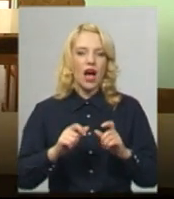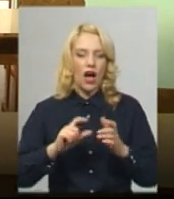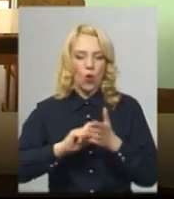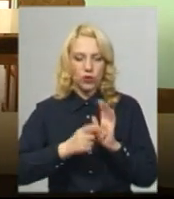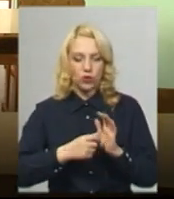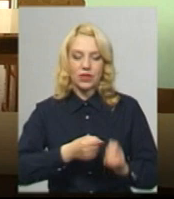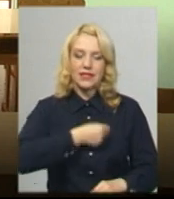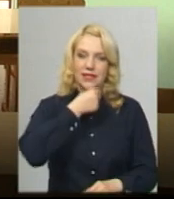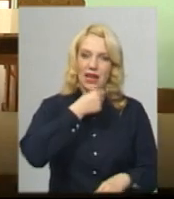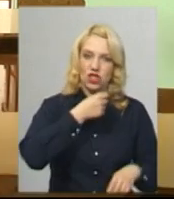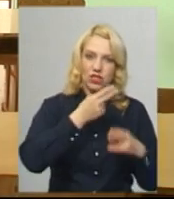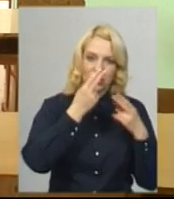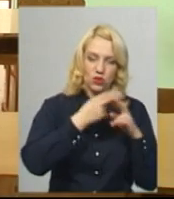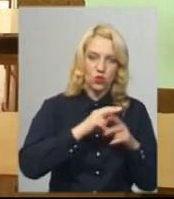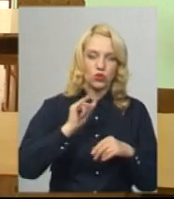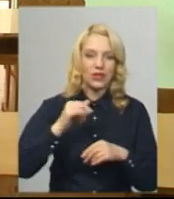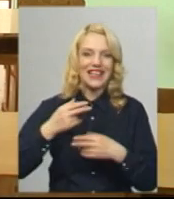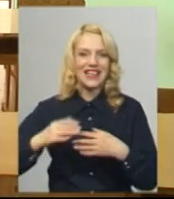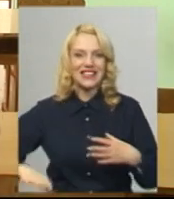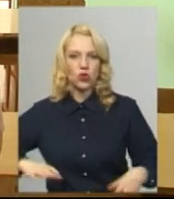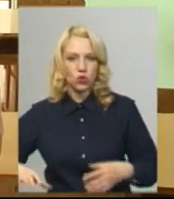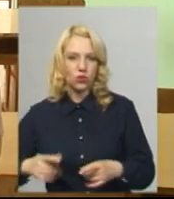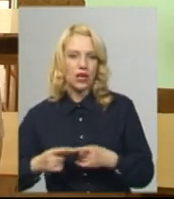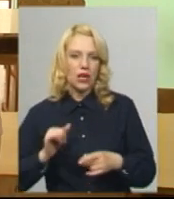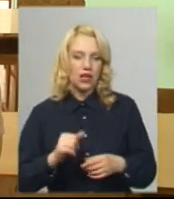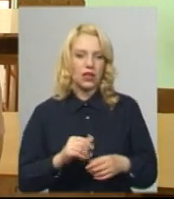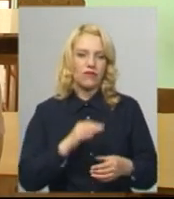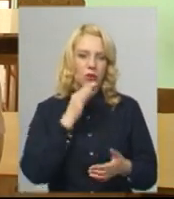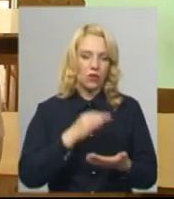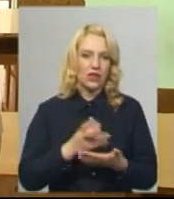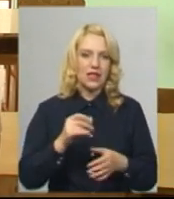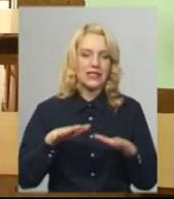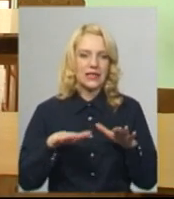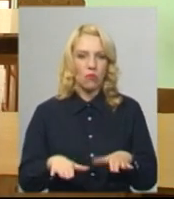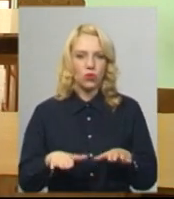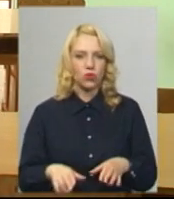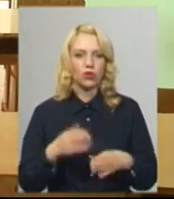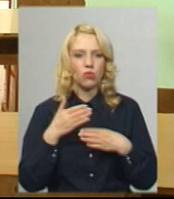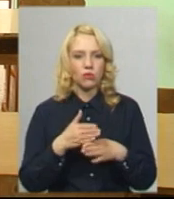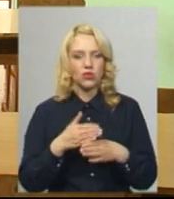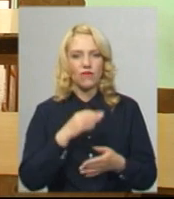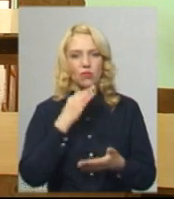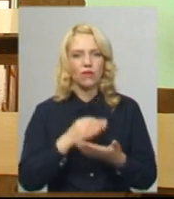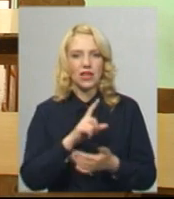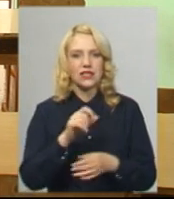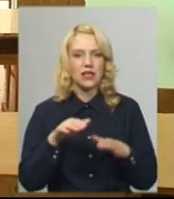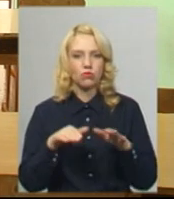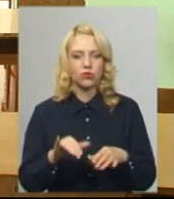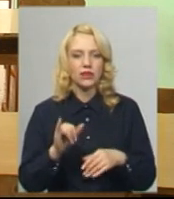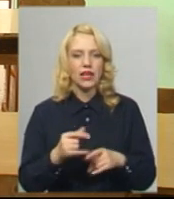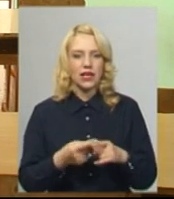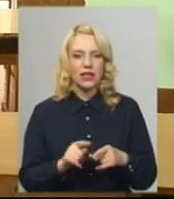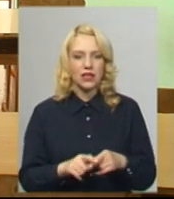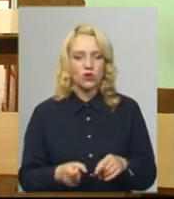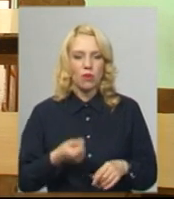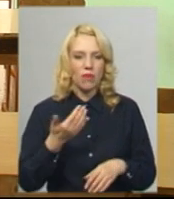інструктор. Уповноважена особа від центру, відповідальний за пункт, помічник відповідального за пункт, і на цю